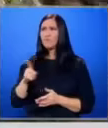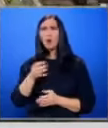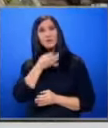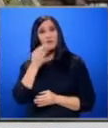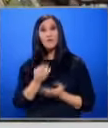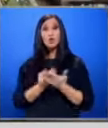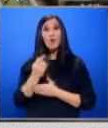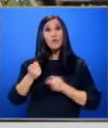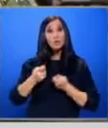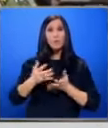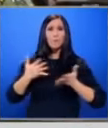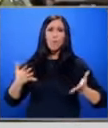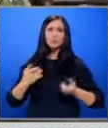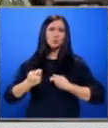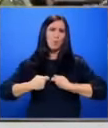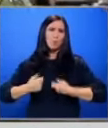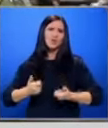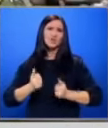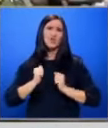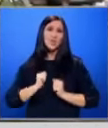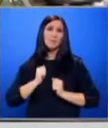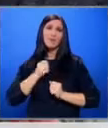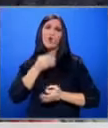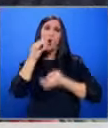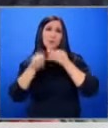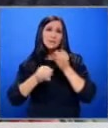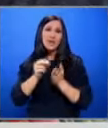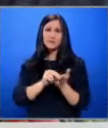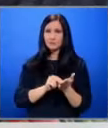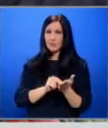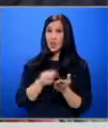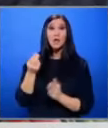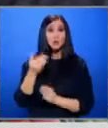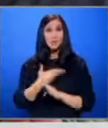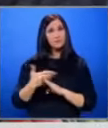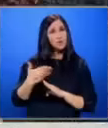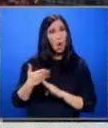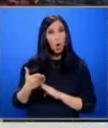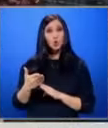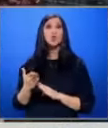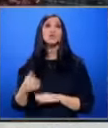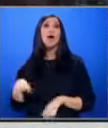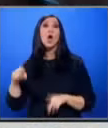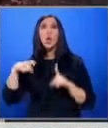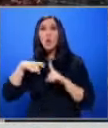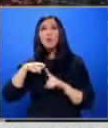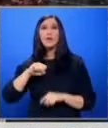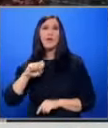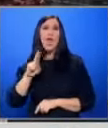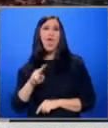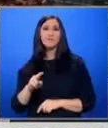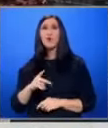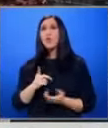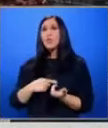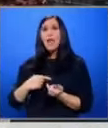валута, но повечето продавачи търпеливо обясняват и пресмятат Цените все още са и в куни и в евро Но някои съргии